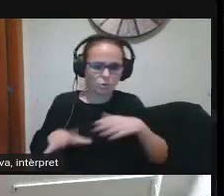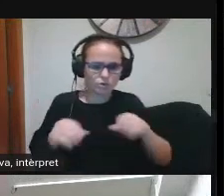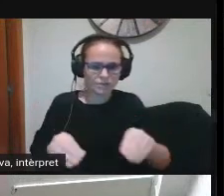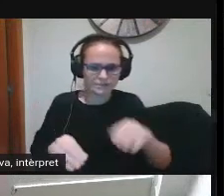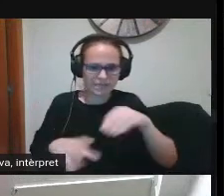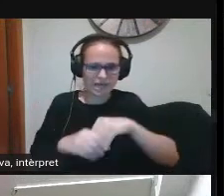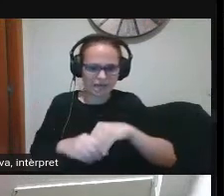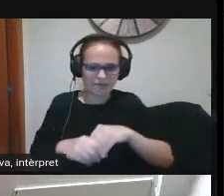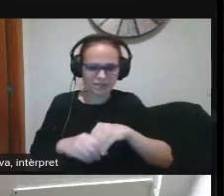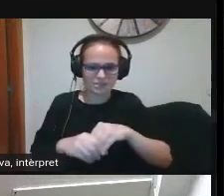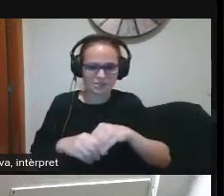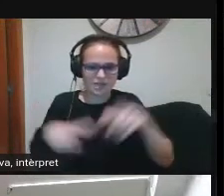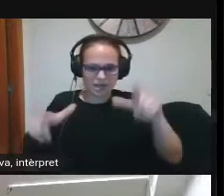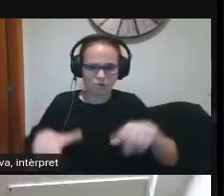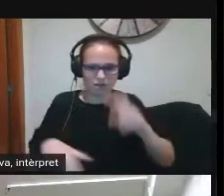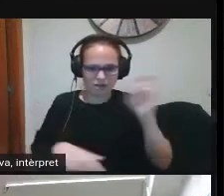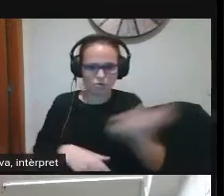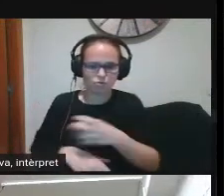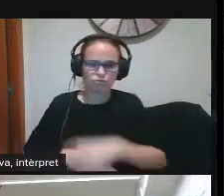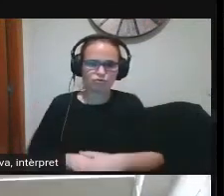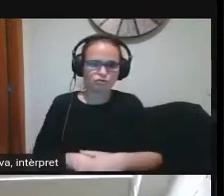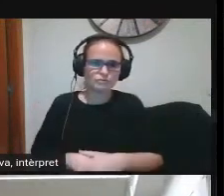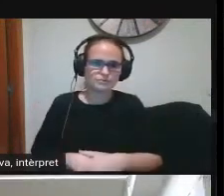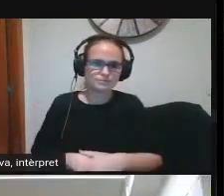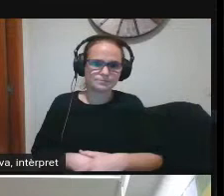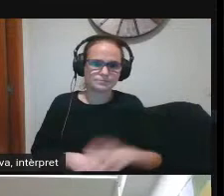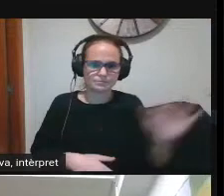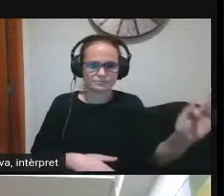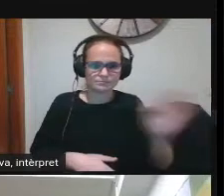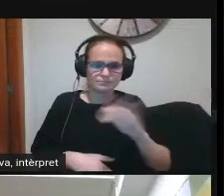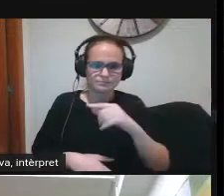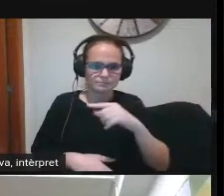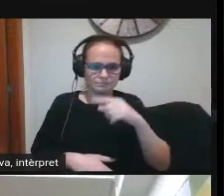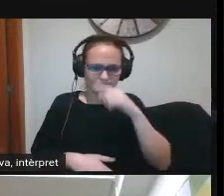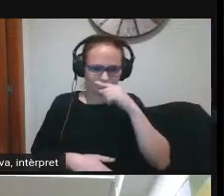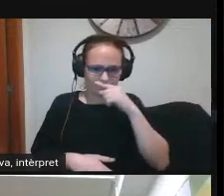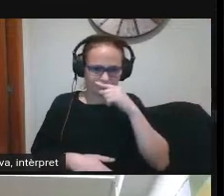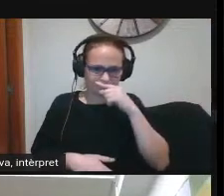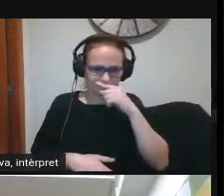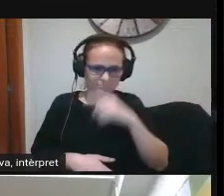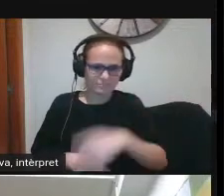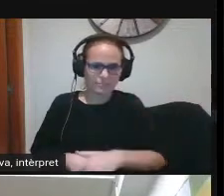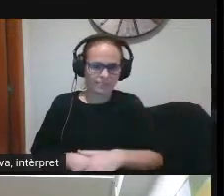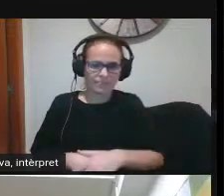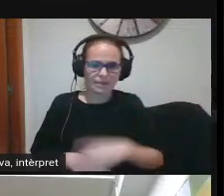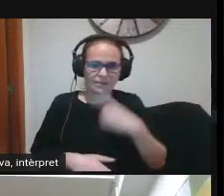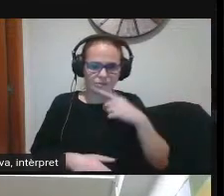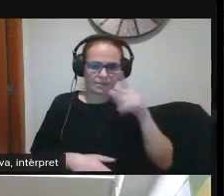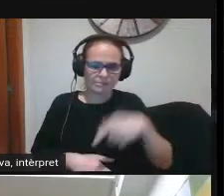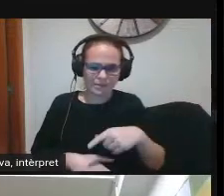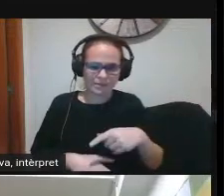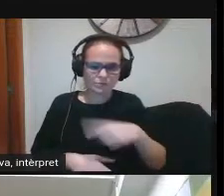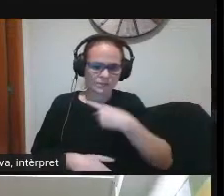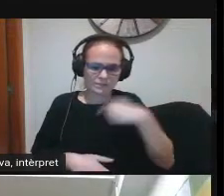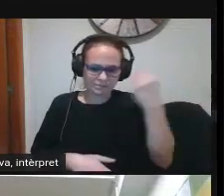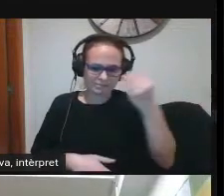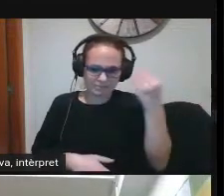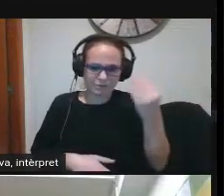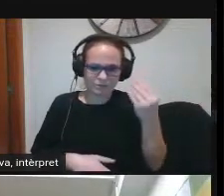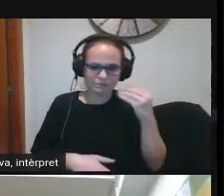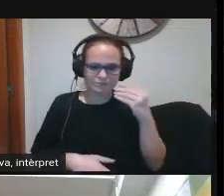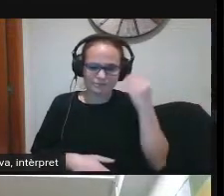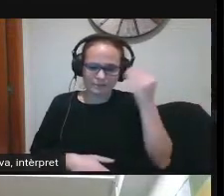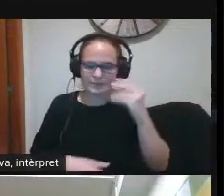també una altra necessitat que vam trobar va ser la de crear un grup de treball que anomenem equip impulsor perquè